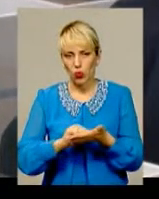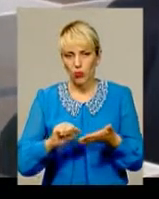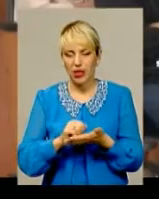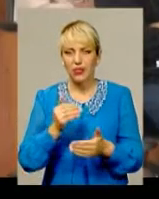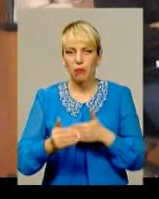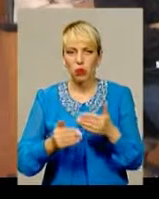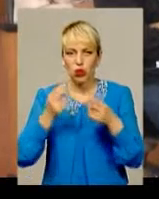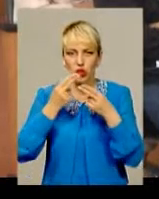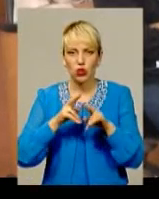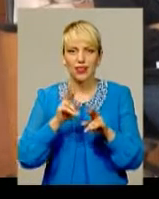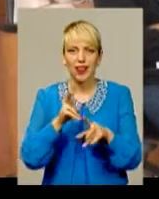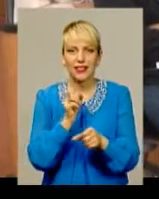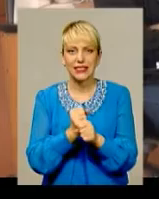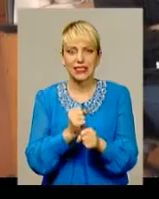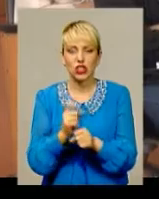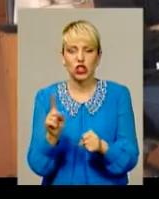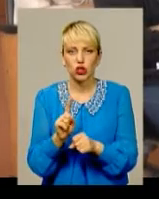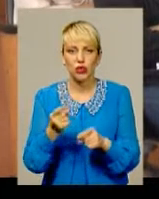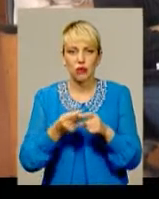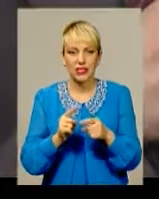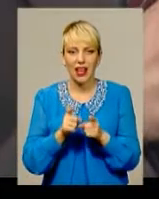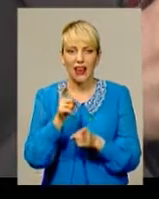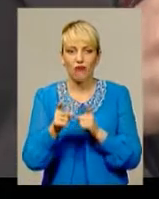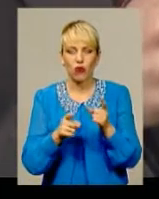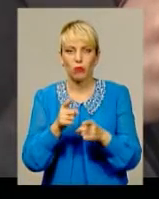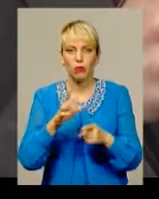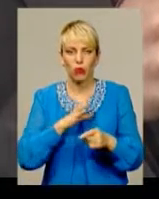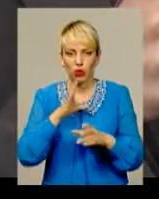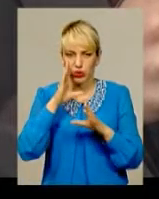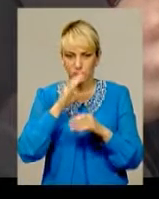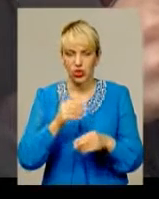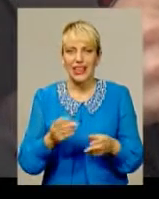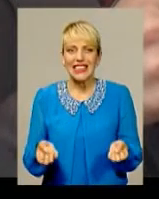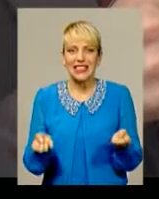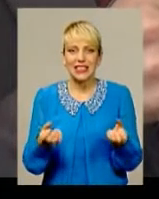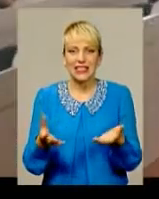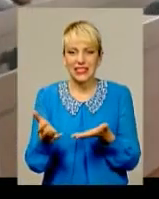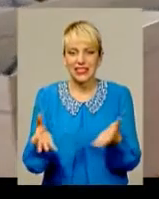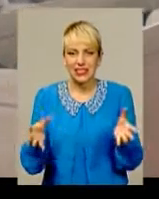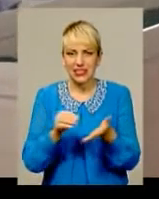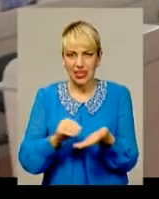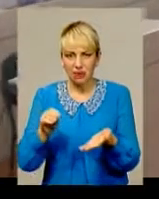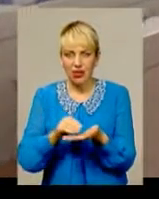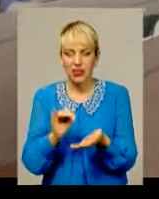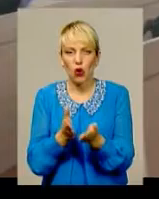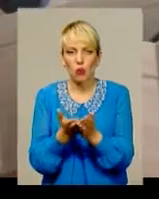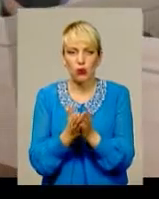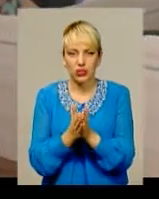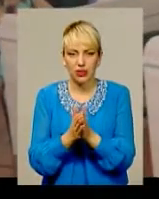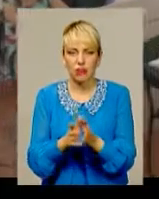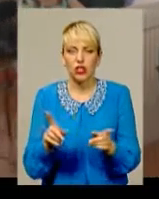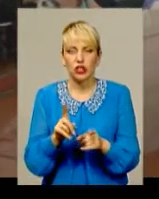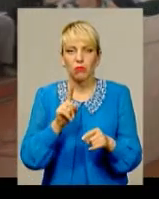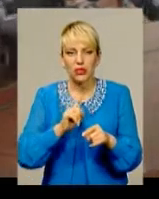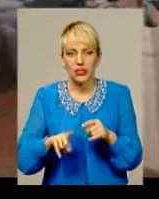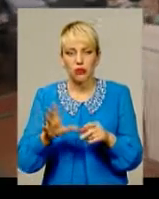як діяти, щоб реформа в населеному пункті прийшла успішно, зібрані у практичний постібник. Чим раніше громади візьмуться опановувати нові